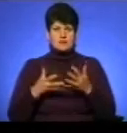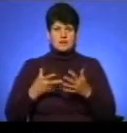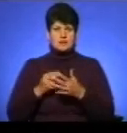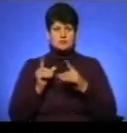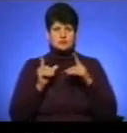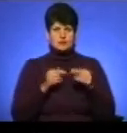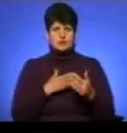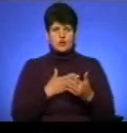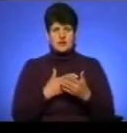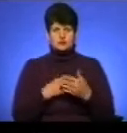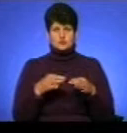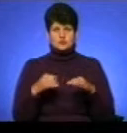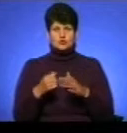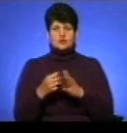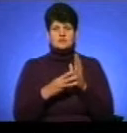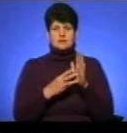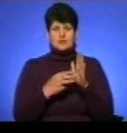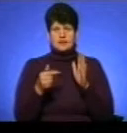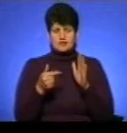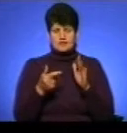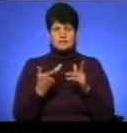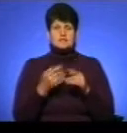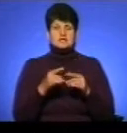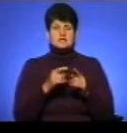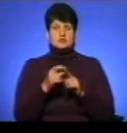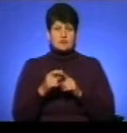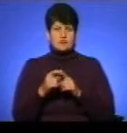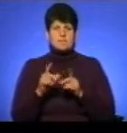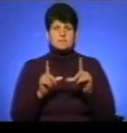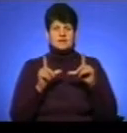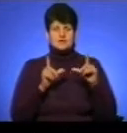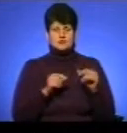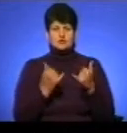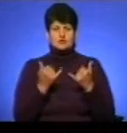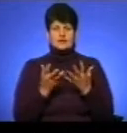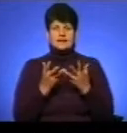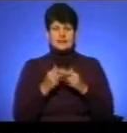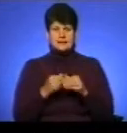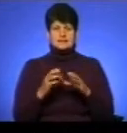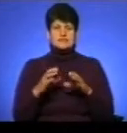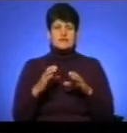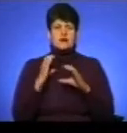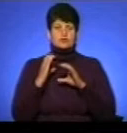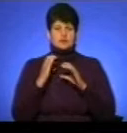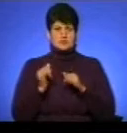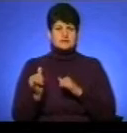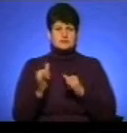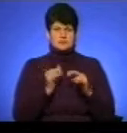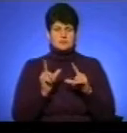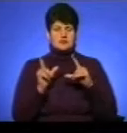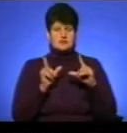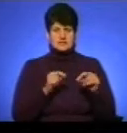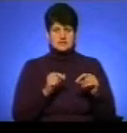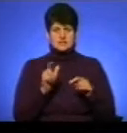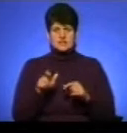транспорті до восьми гривень. За словами перевізника Андрія Намаки, сьогодні кількість автобусів, які забезпечують перевезення пасажирів на міських